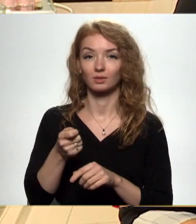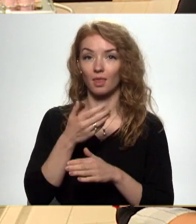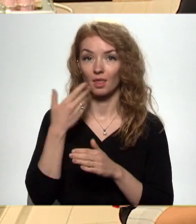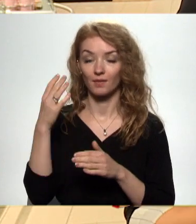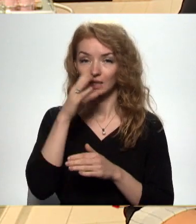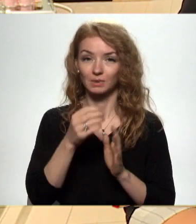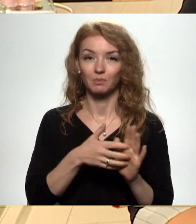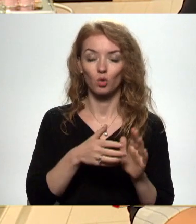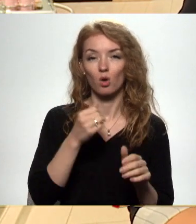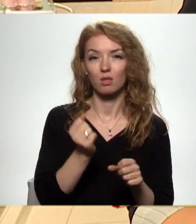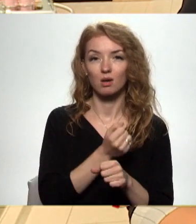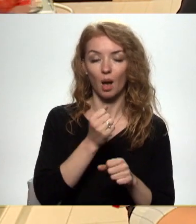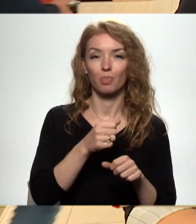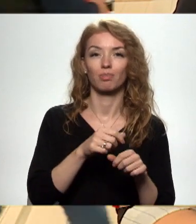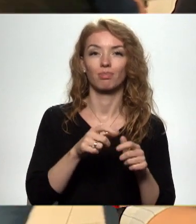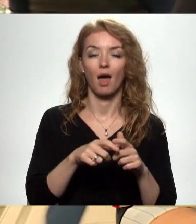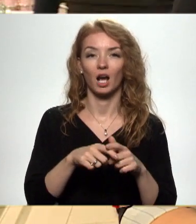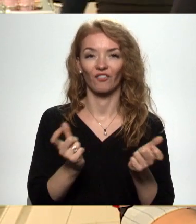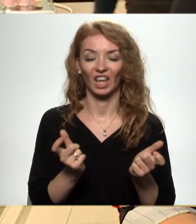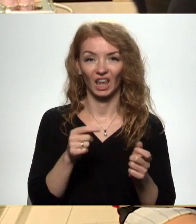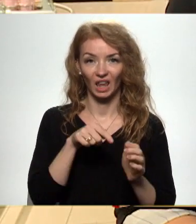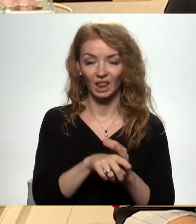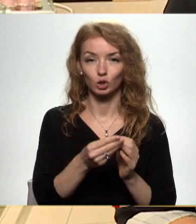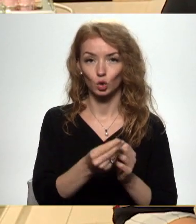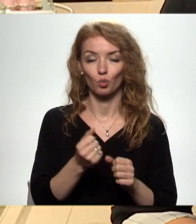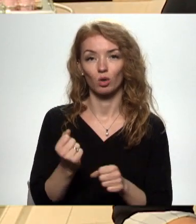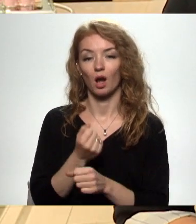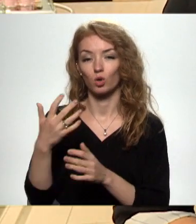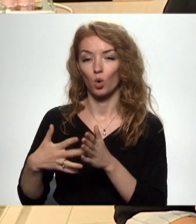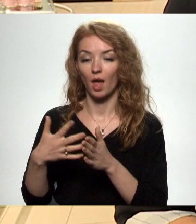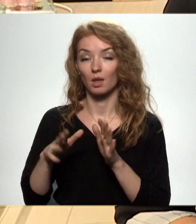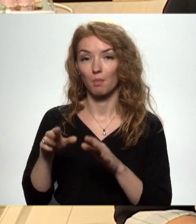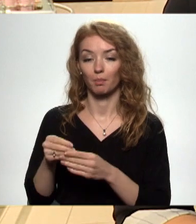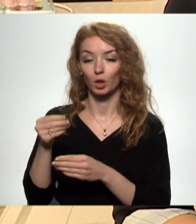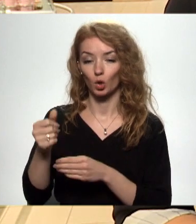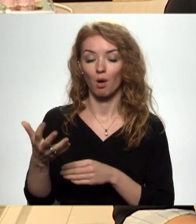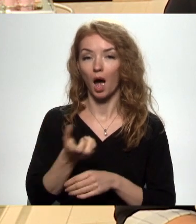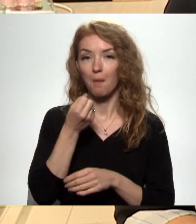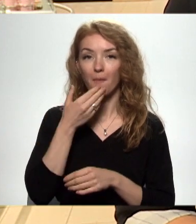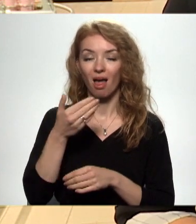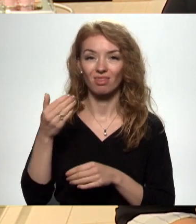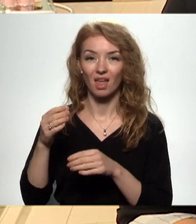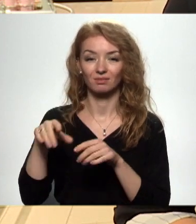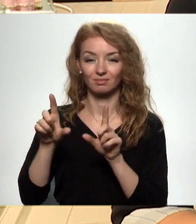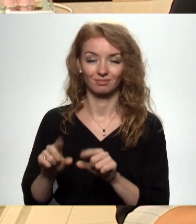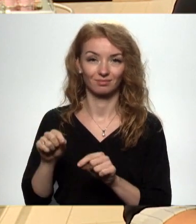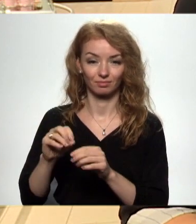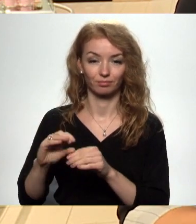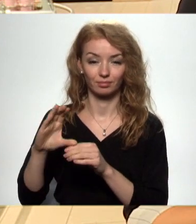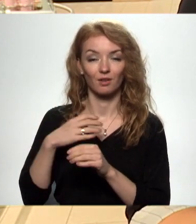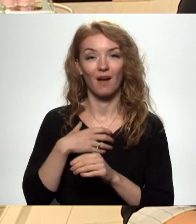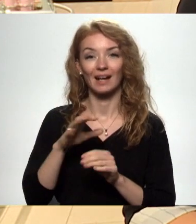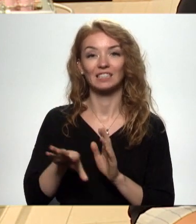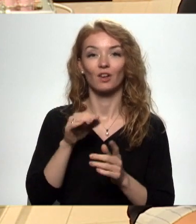Respektīvi, izmantot gan depozītu kvītī esošo summu, gan noreģināties par pirkumu ar paldies kartē uzkrātajiem punktiem, ir